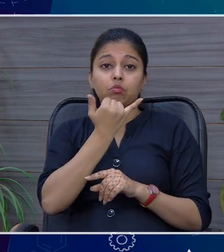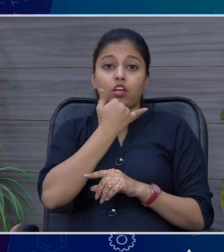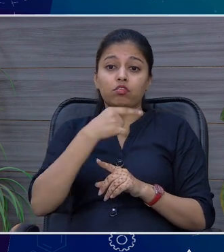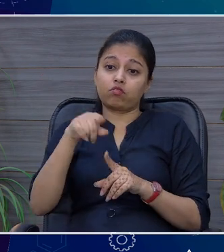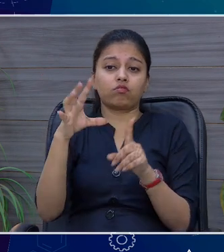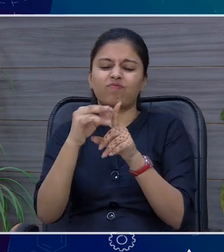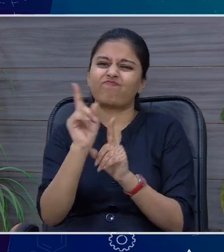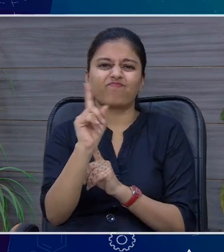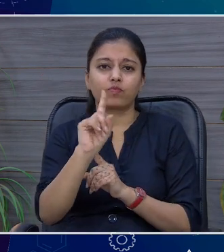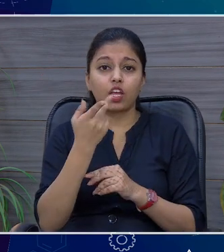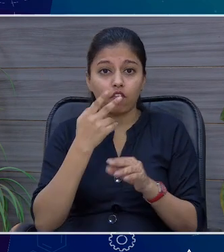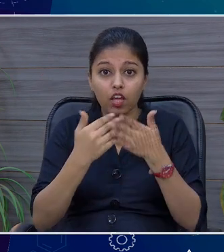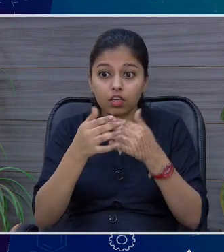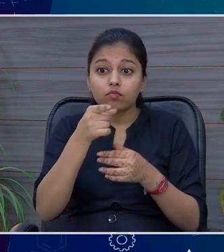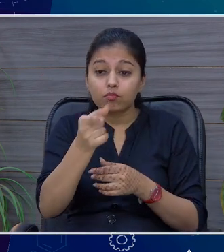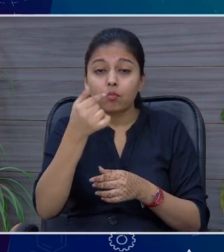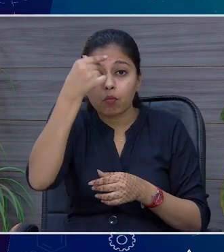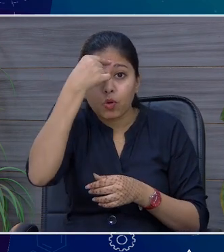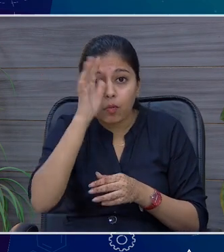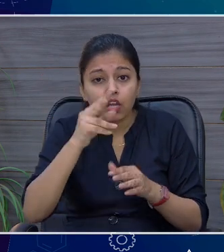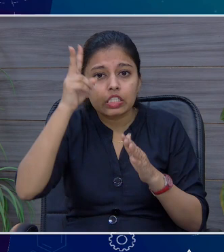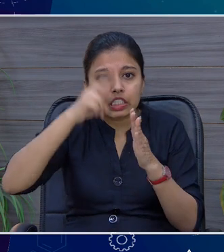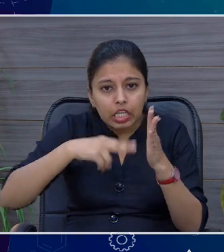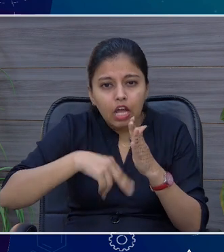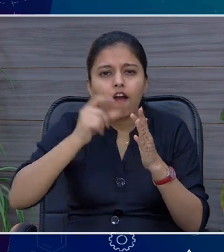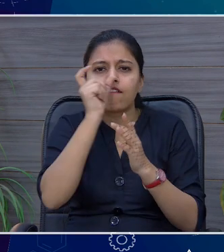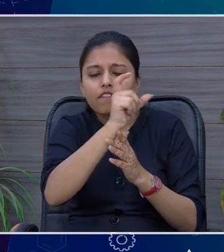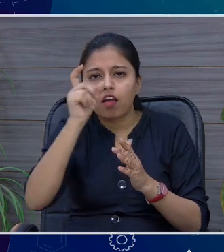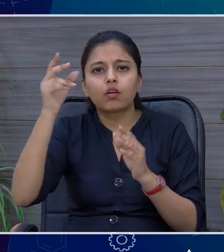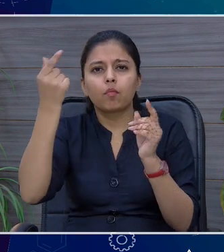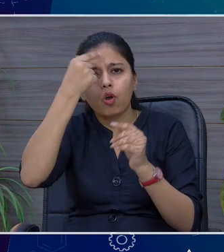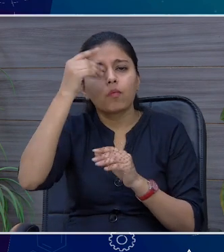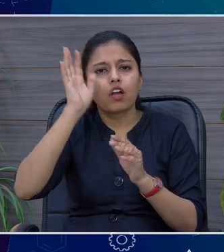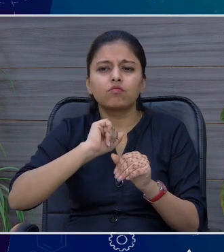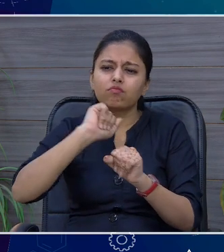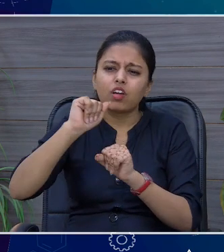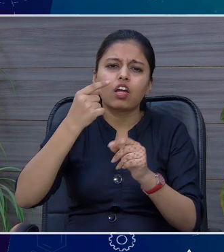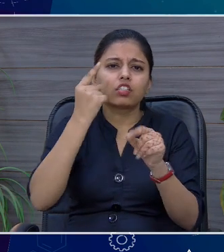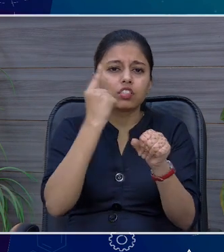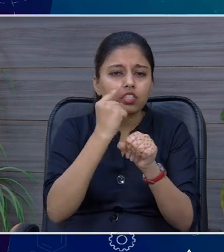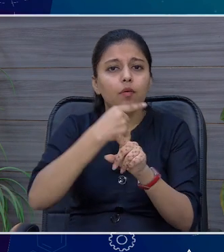हूं आप ना करें अगर आपको कोई भी समस्था है पढ़ने लिखने में शब्दों को समझने में तो इसको अपने टीचर्स और